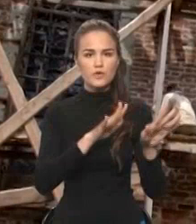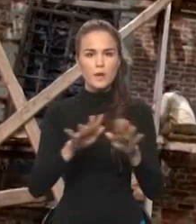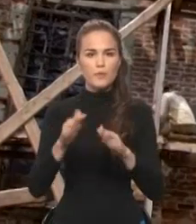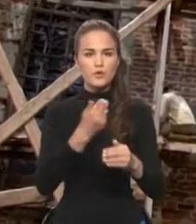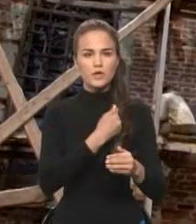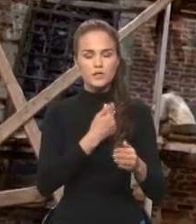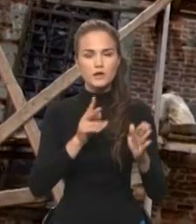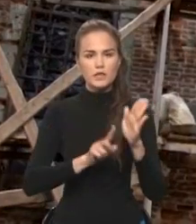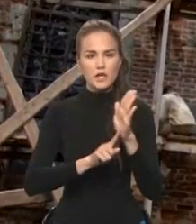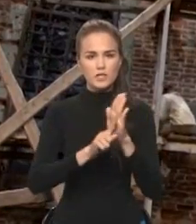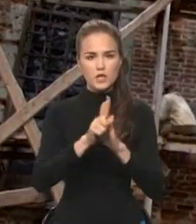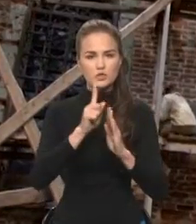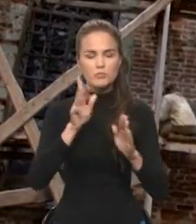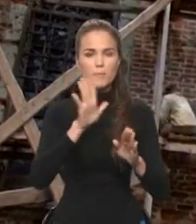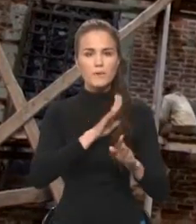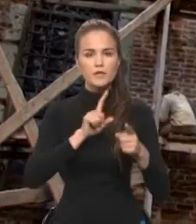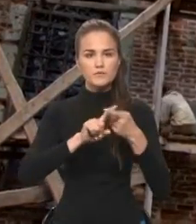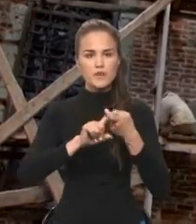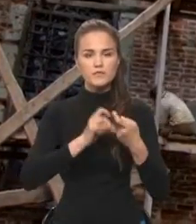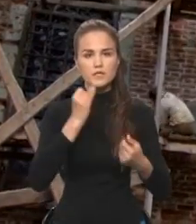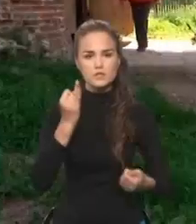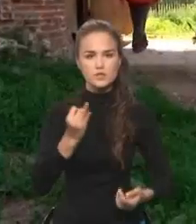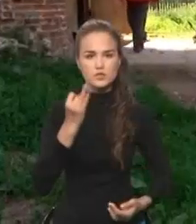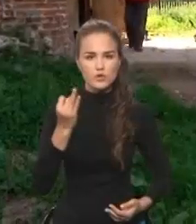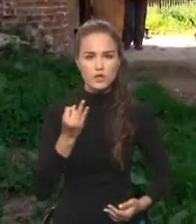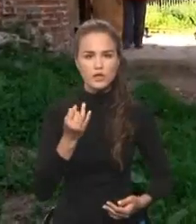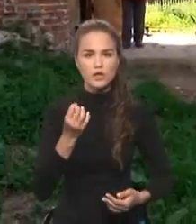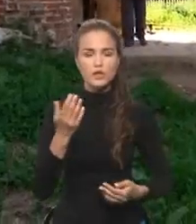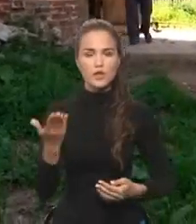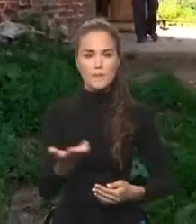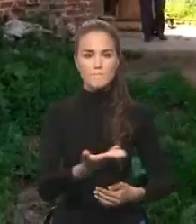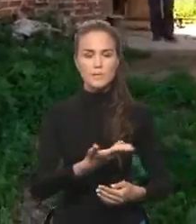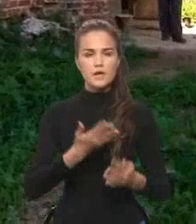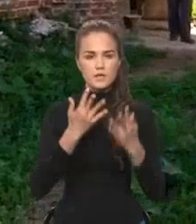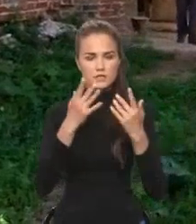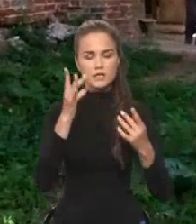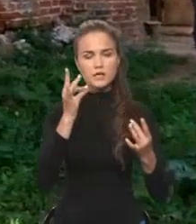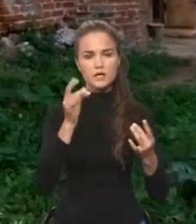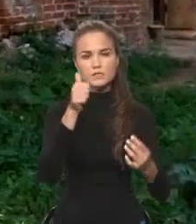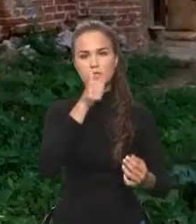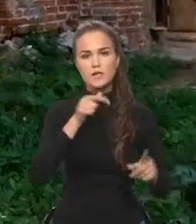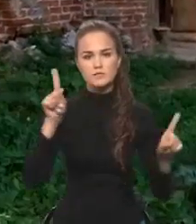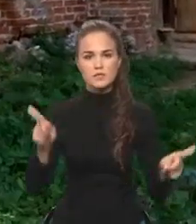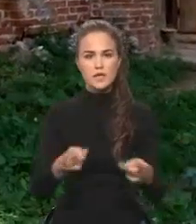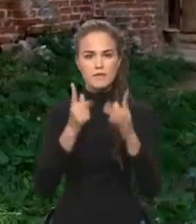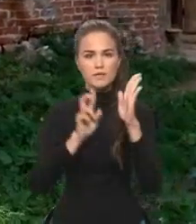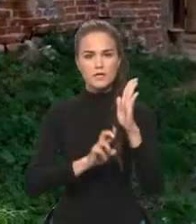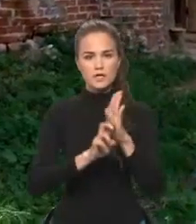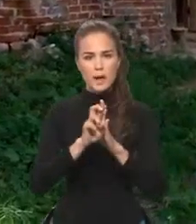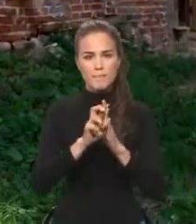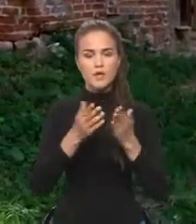хотела начать, чтобы вот что-то было связано с историей И мы несколько раз пытались восстанавливать храм